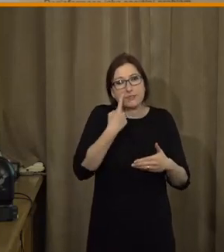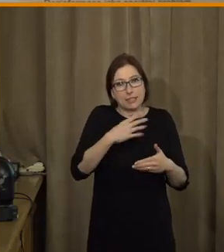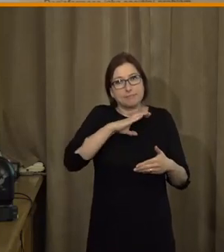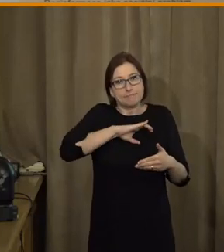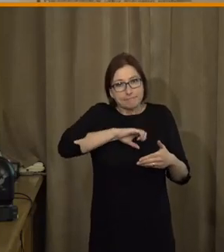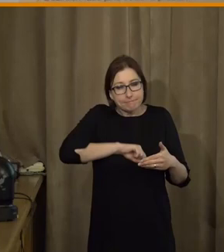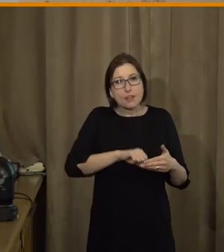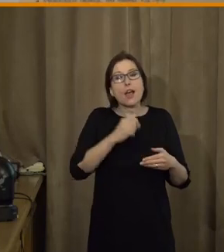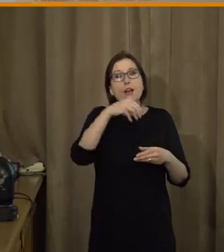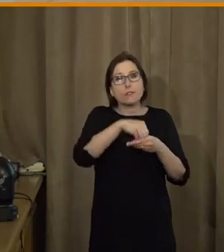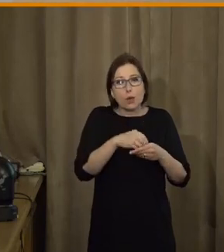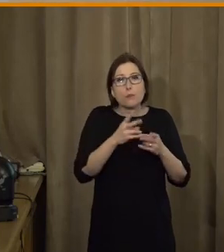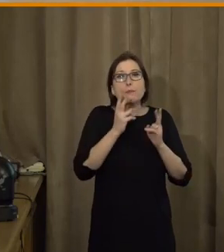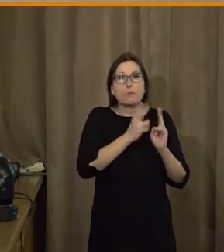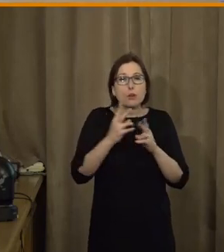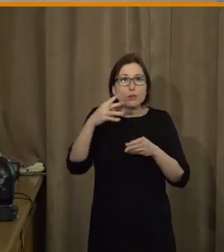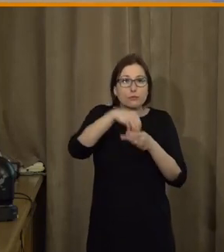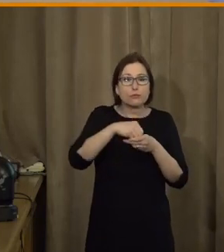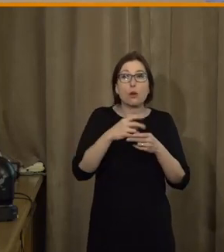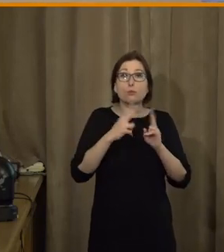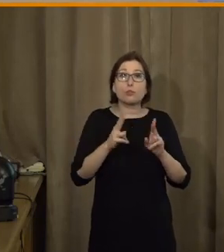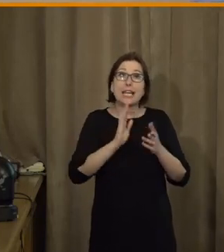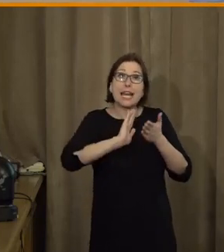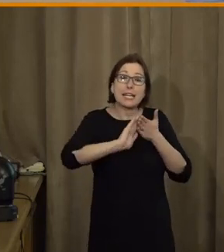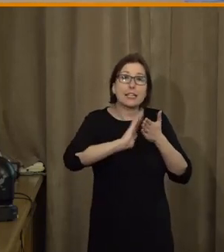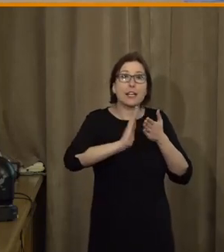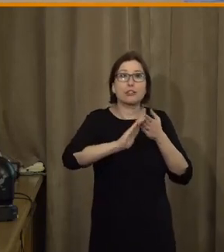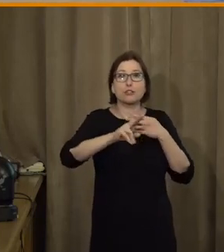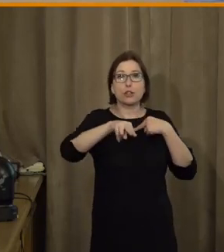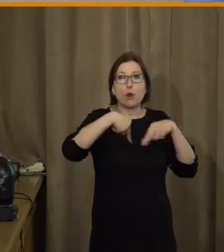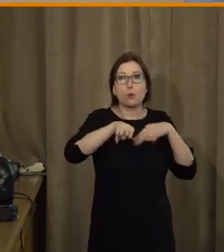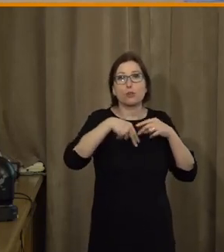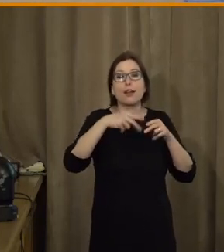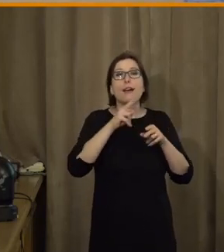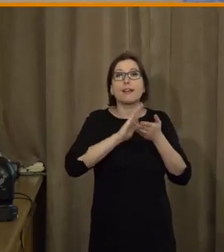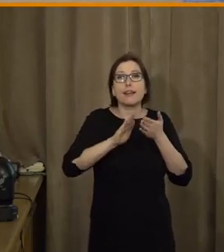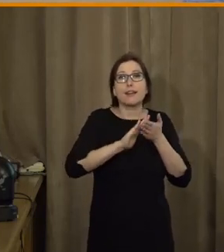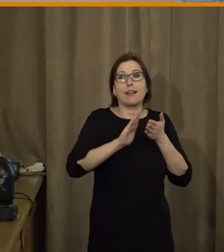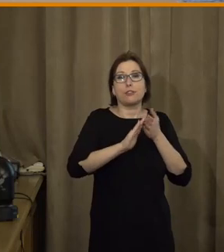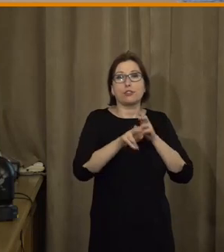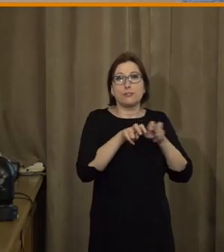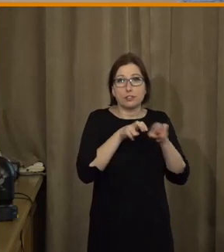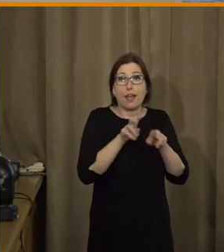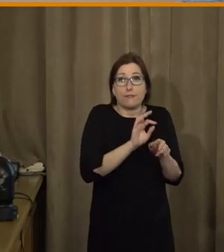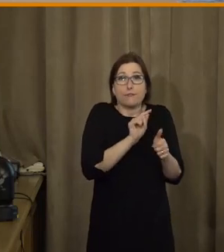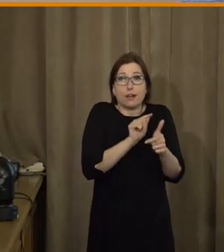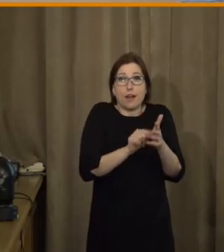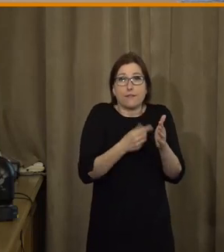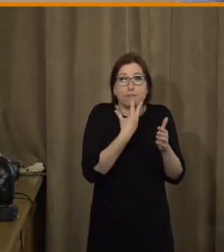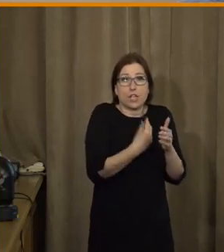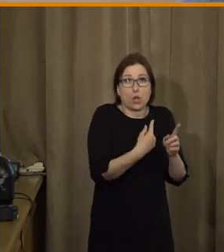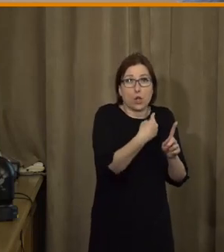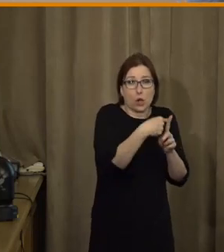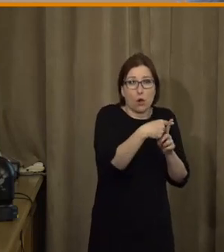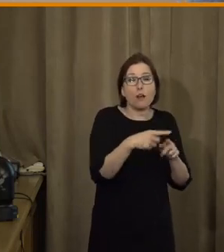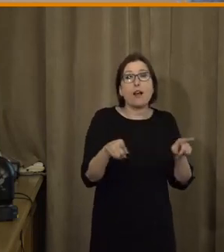právě proto, že s tím může přijít nějaká jako efektivnější nějaký procesy a tak, jo, samozřejmě je tam důležité zachovat